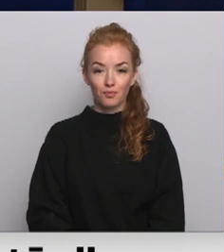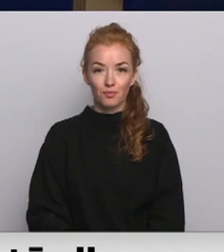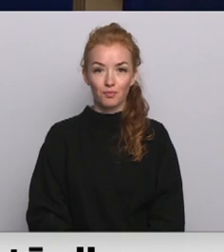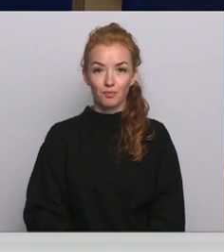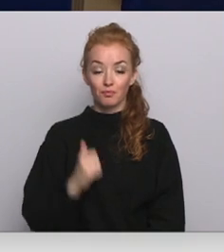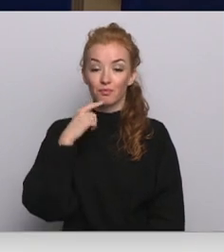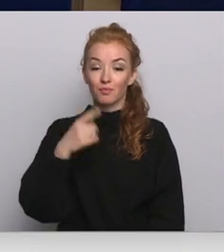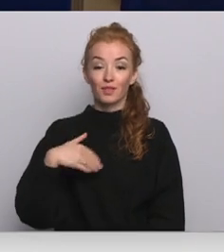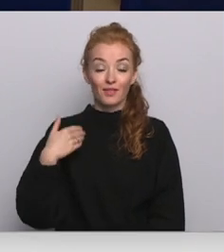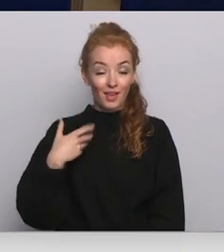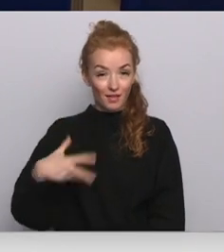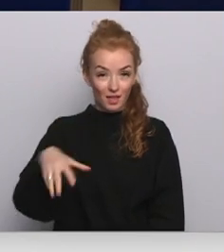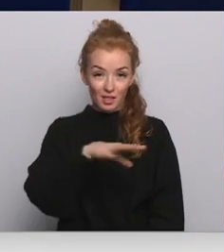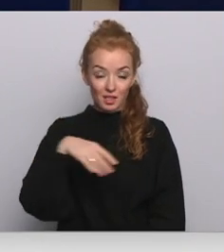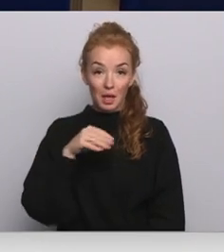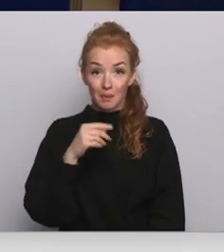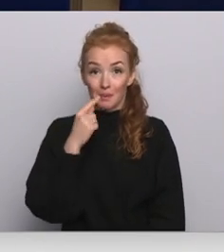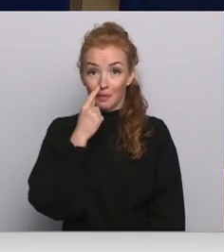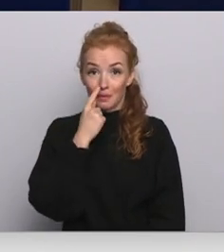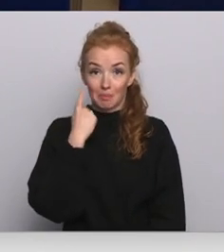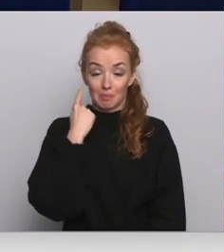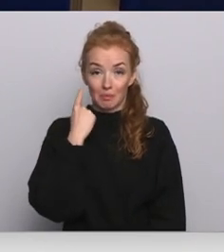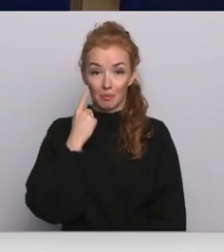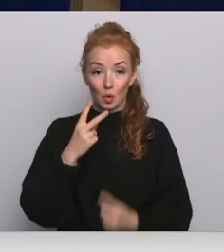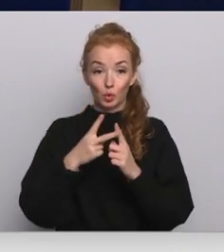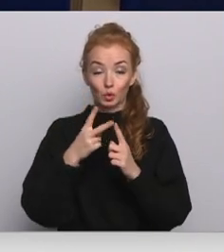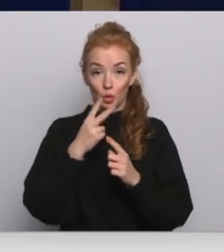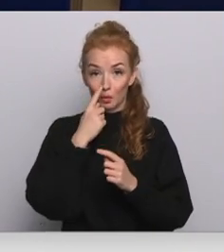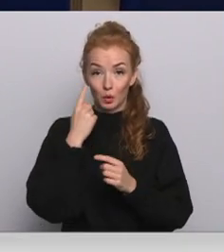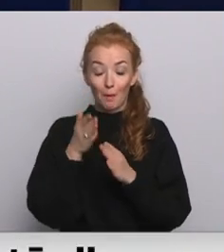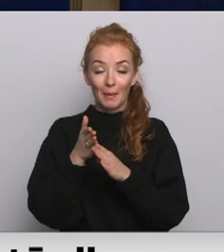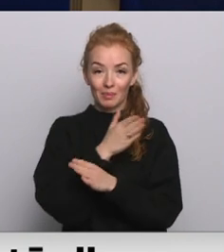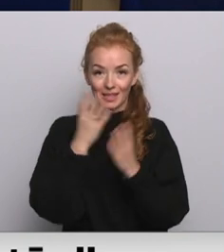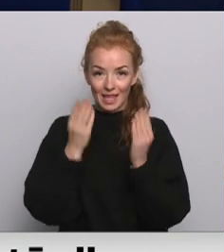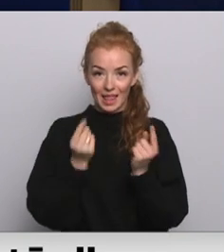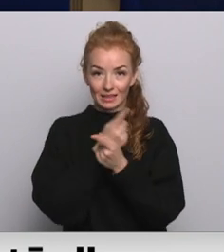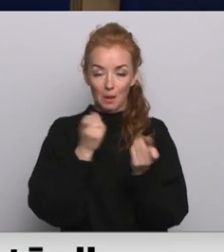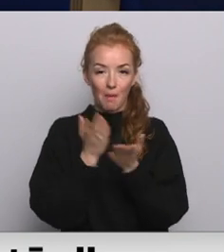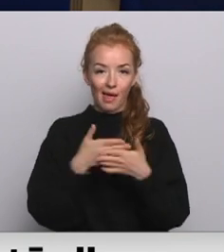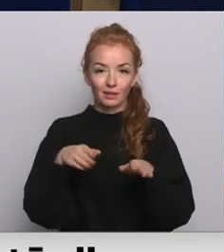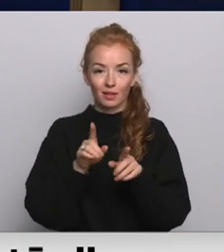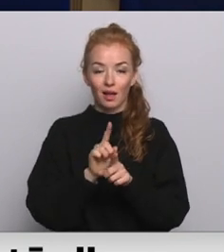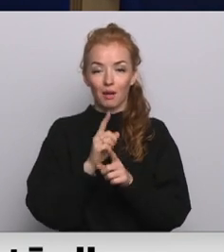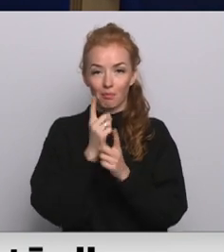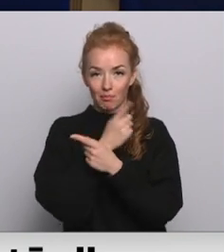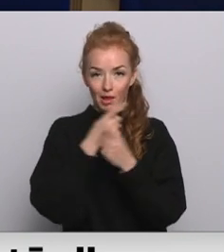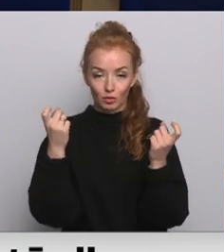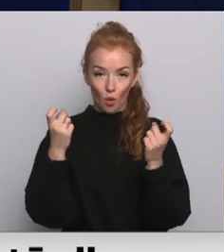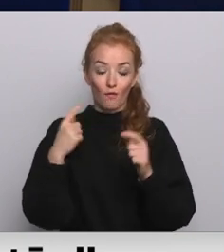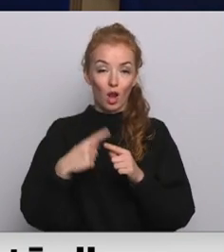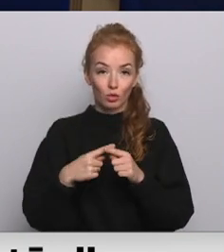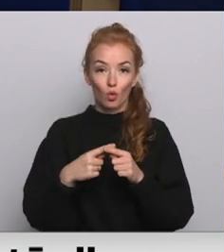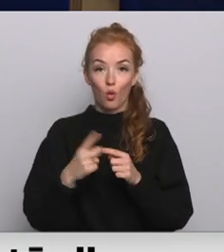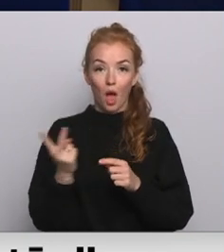Sveika, Andala! Vakar skatītāji! Jā, burtiski pusotru minūti pirms dienas ziņas sākuma noslēdzās presas konference, kurā puses